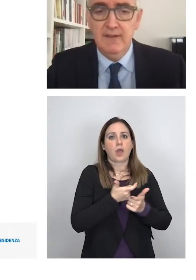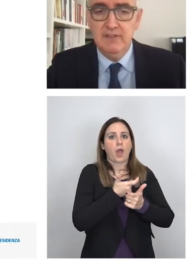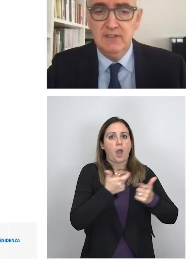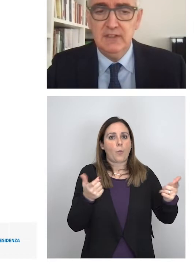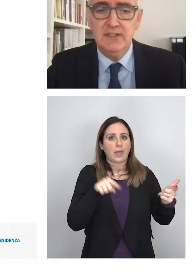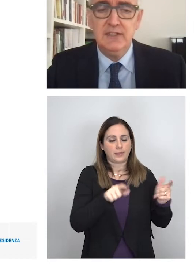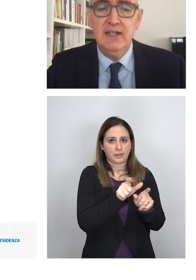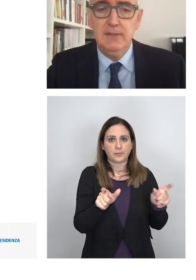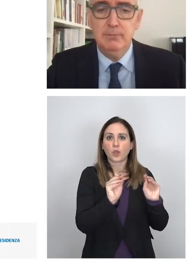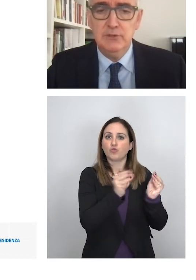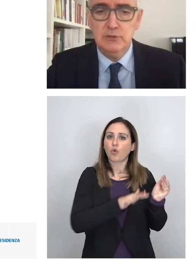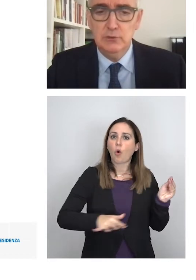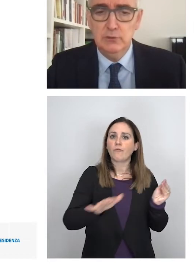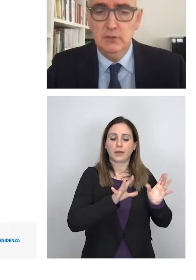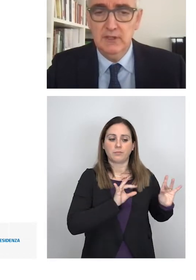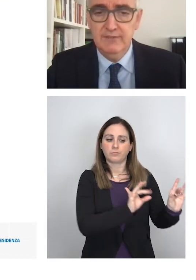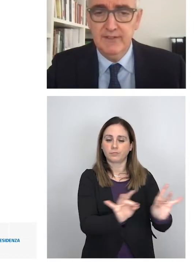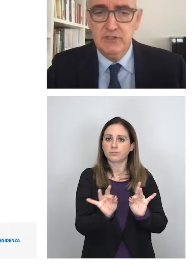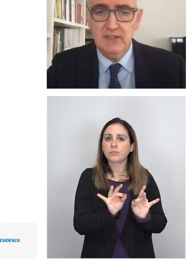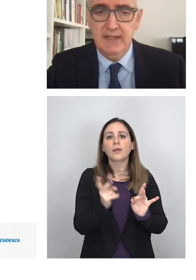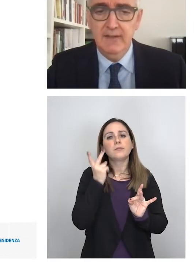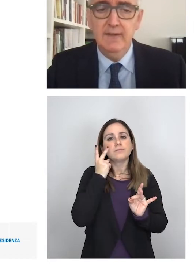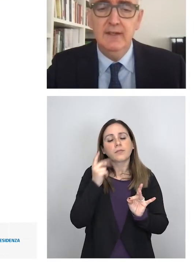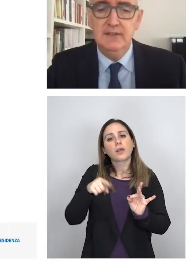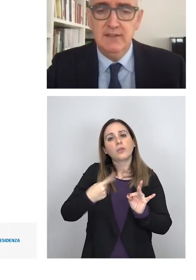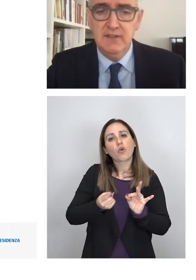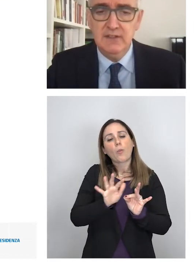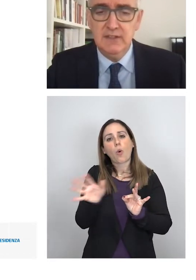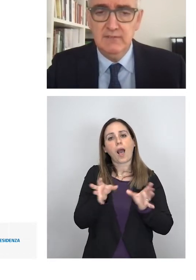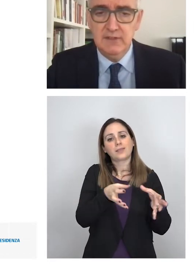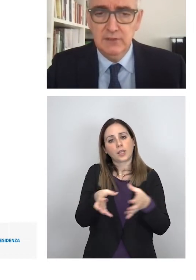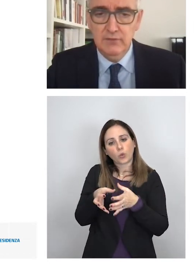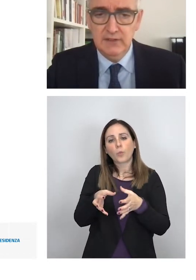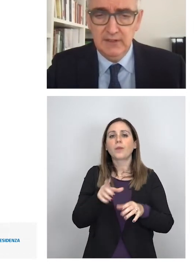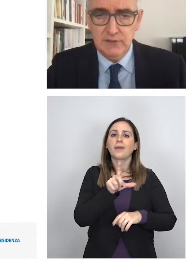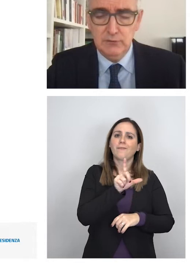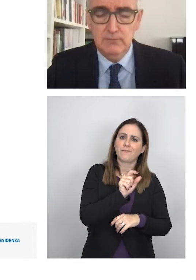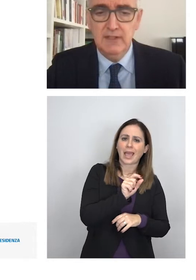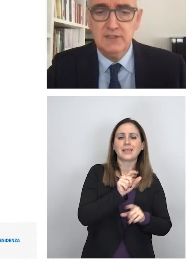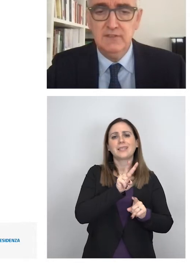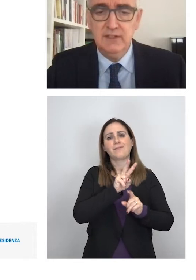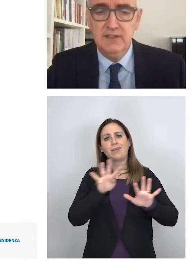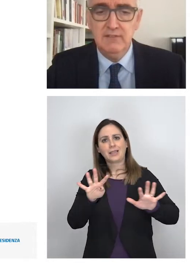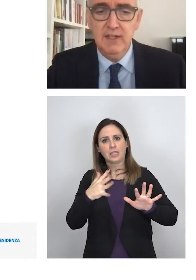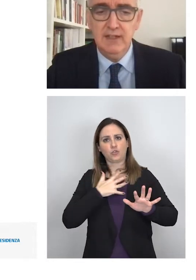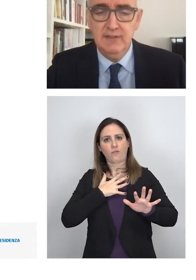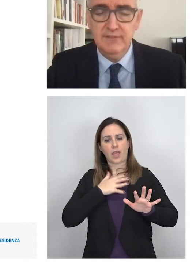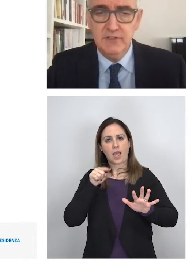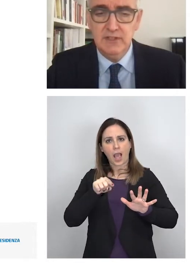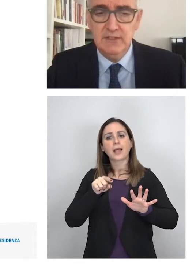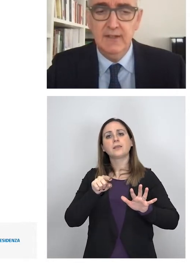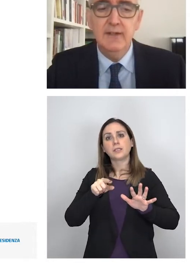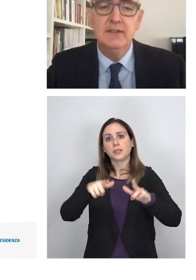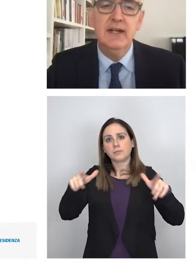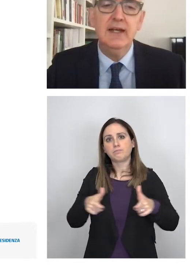giorni e vedete che a scalare poi ci sono le fasce di età tra i 20 e i 29 che crescono in maniera significativa e anche